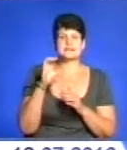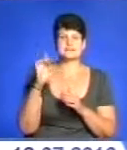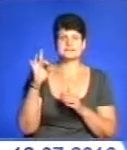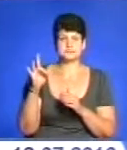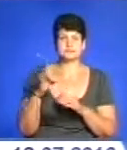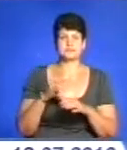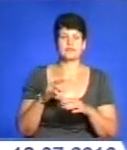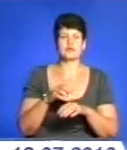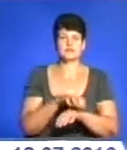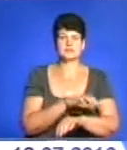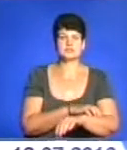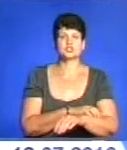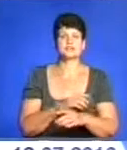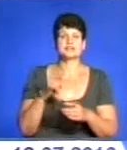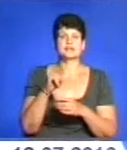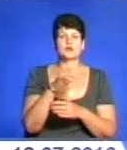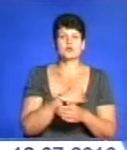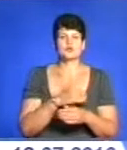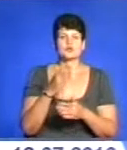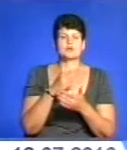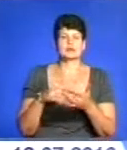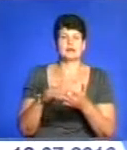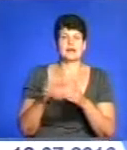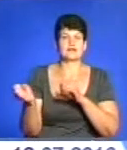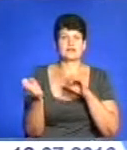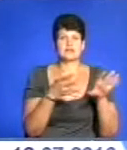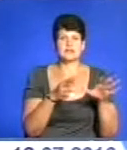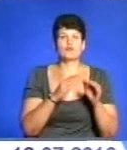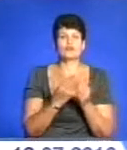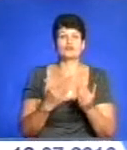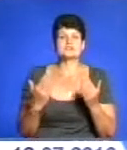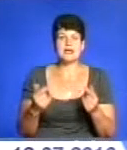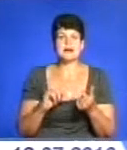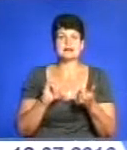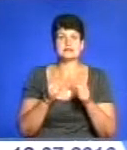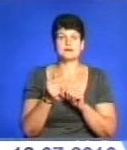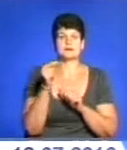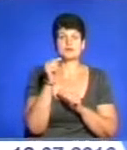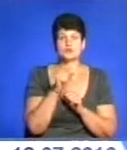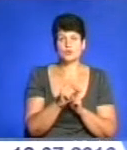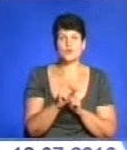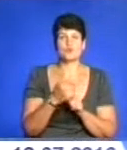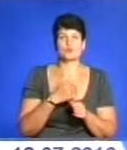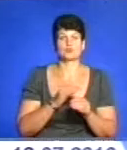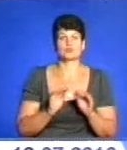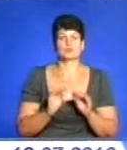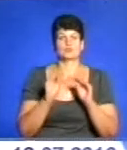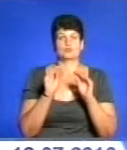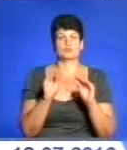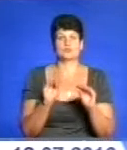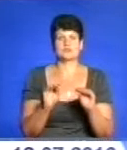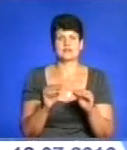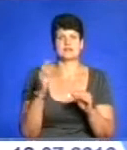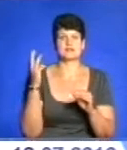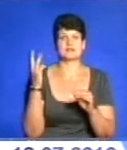за задумом ініціаторів планує демонтувати і передати до музею. Замість нього тернопільський архітектор Іван Осадчук пропонує звести композицію